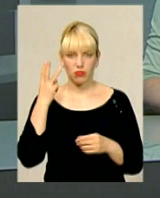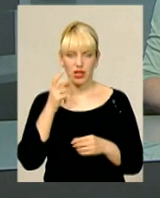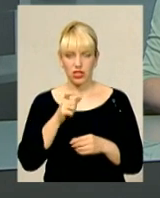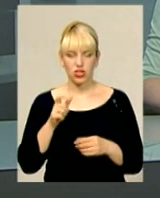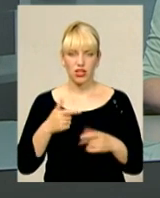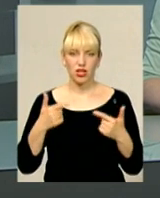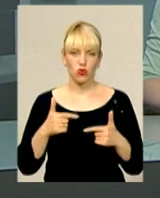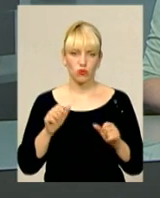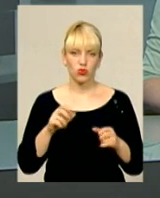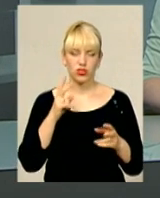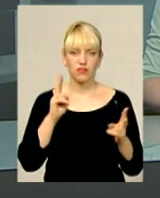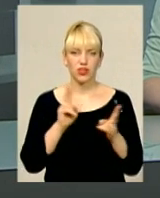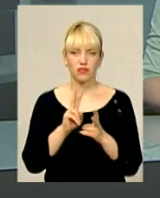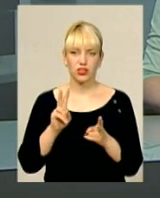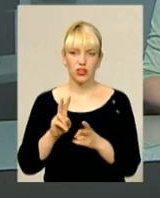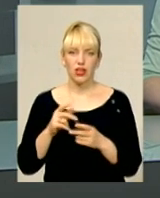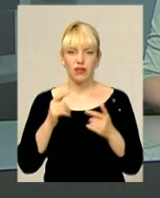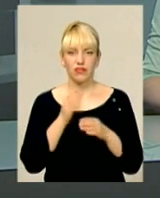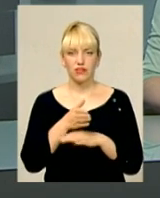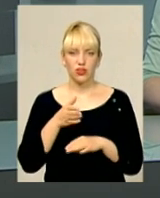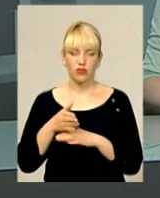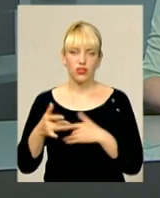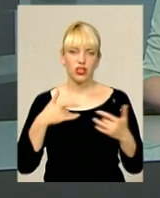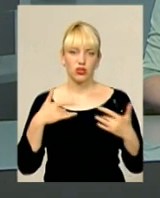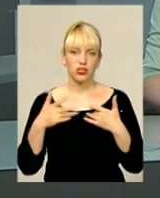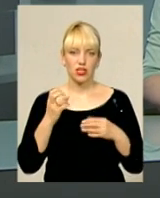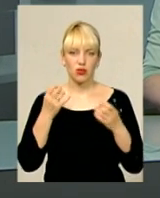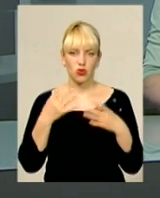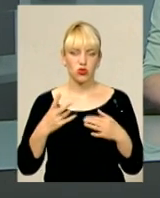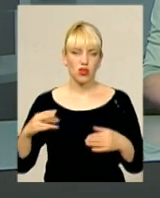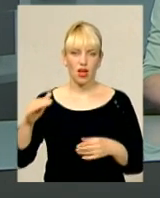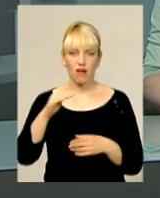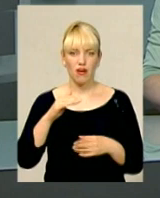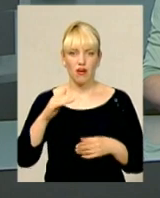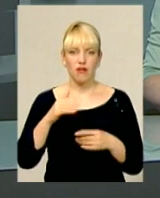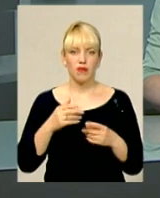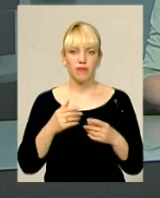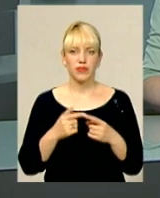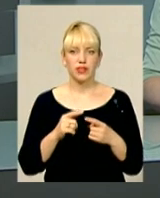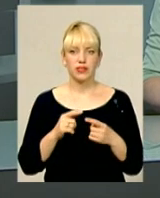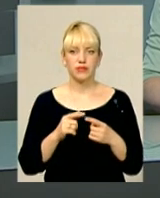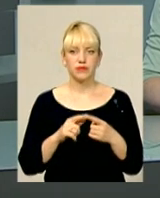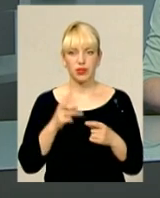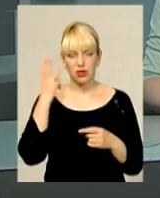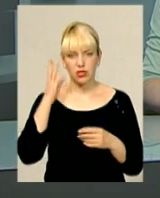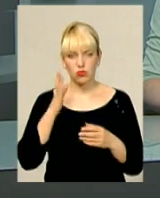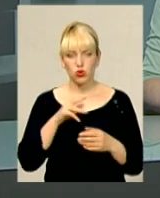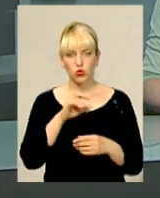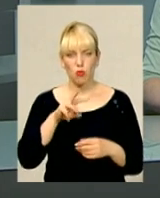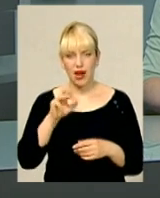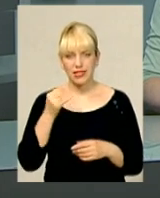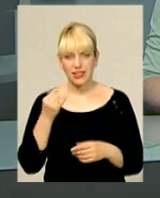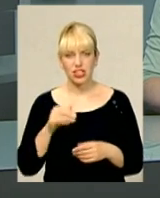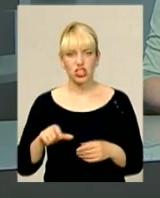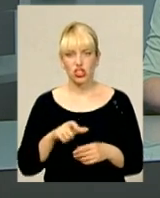зможуть відвідати концерти фольклорних та рок-гуртів просто на вулиці. Від Хмельницького виступатиме «Чумацький шлях». Також усі бажаючі